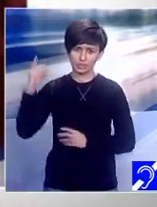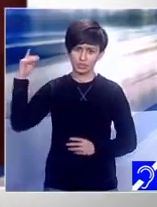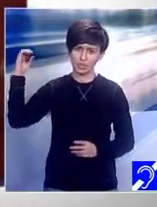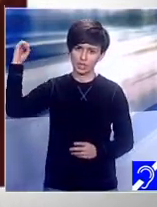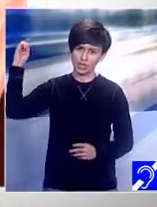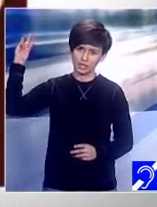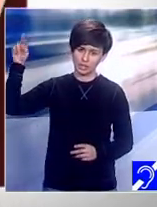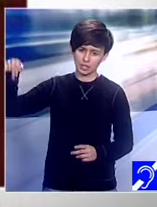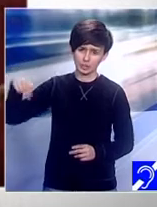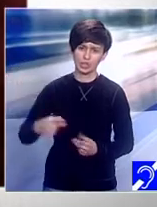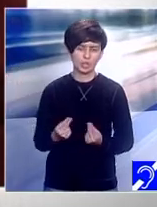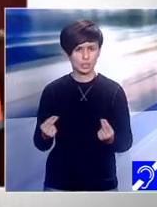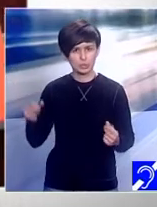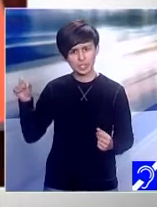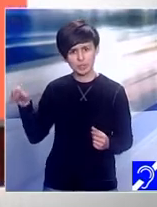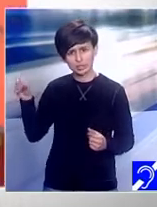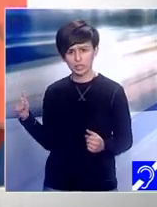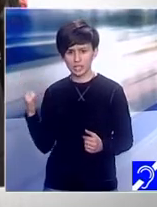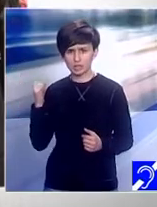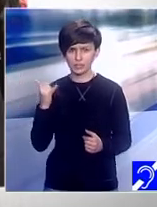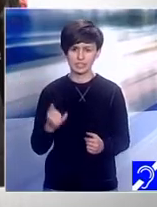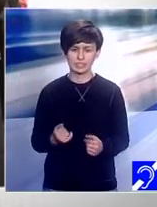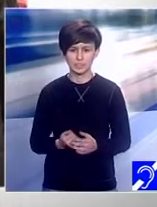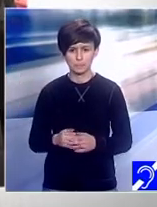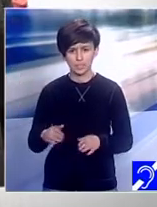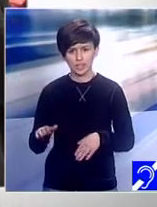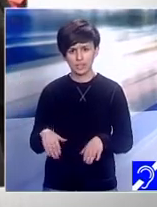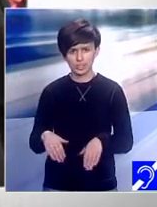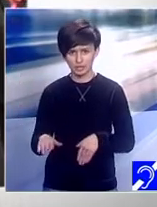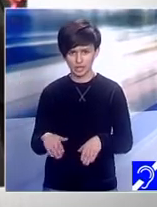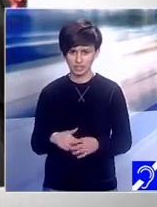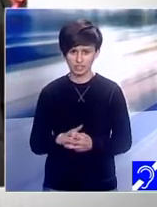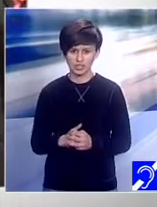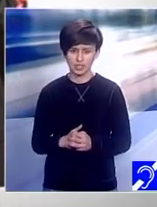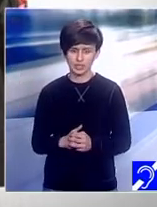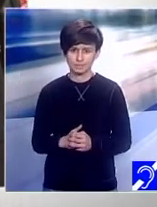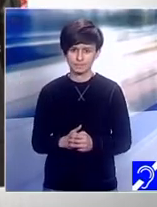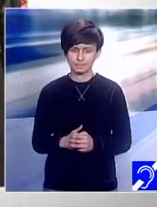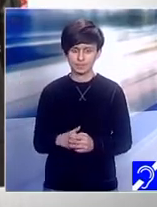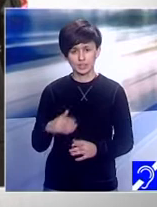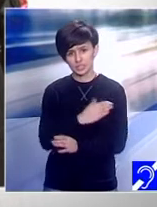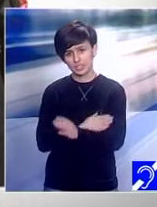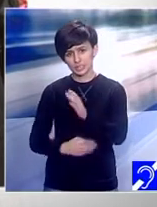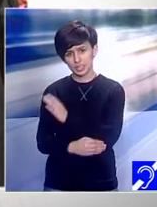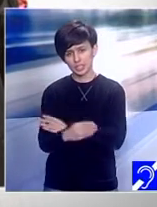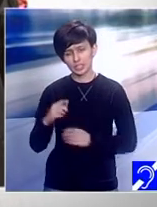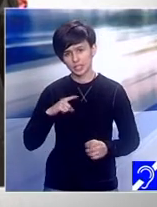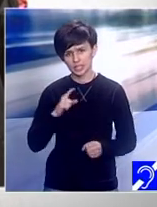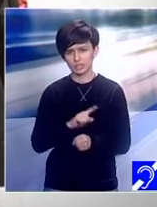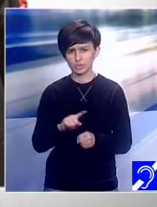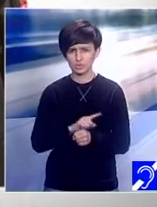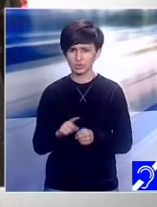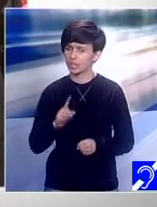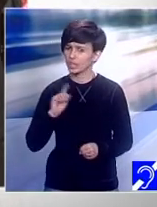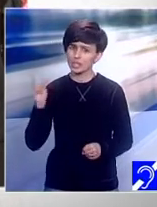la manifestarea organizată în Piața Unirii. Dizabilitatea este un lucru care nu trebuie